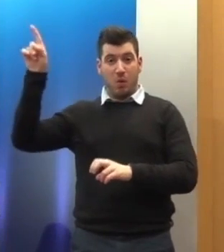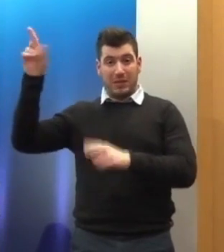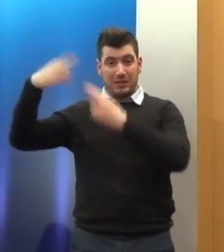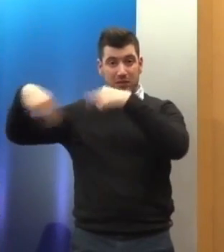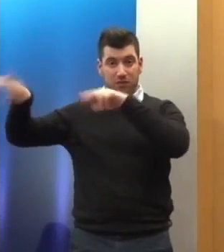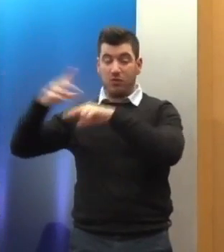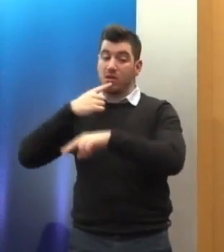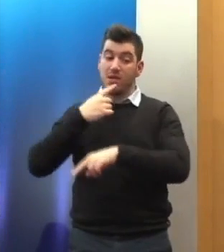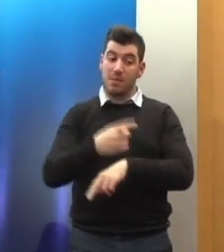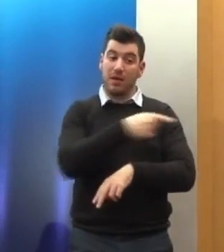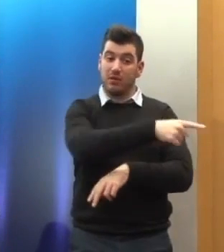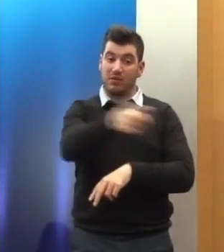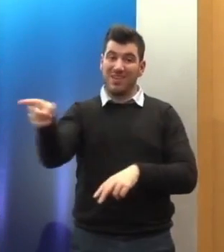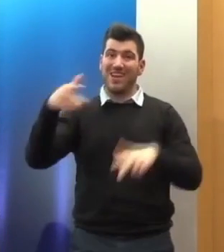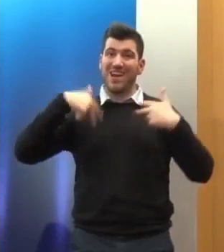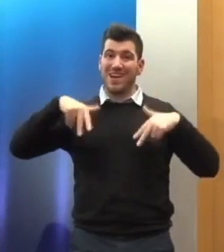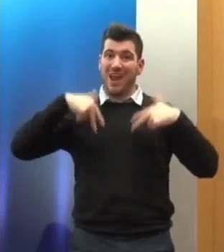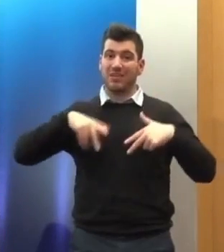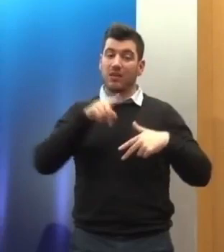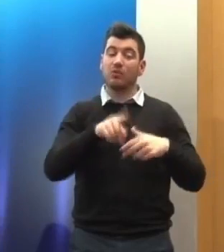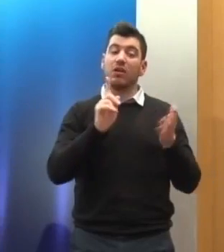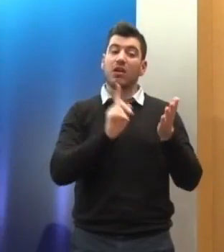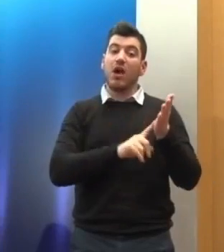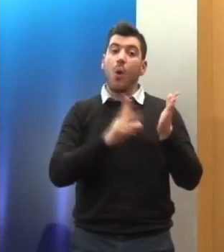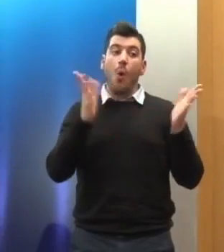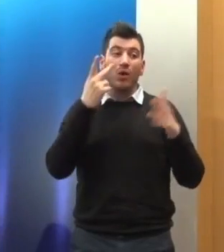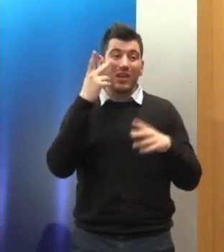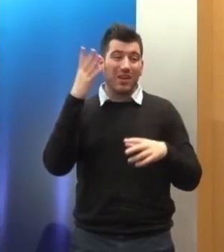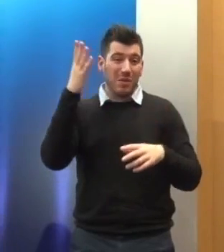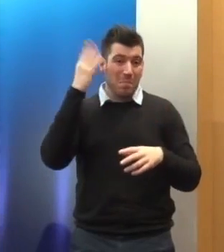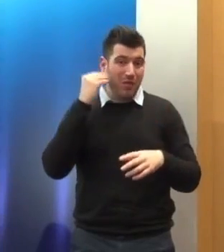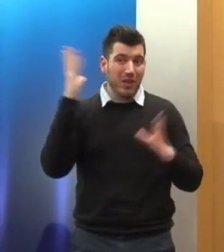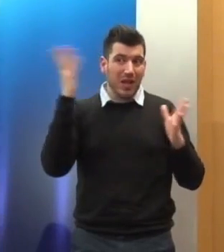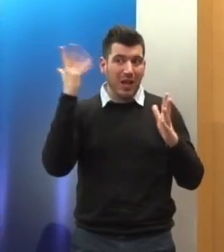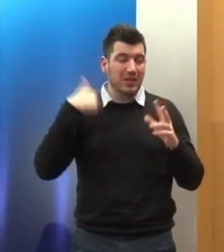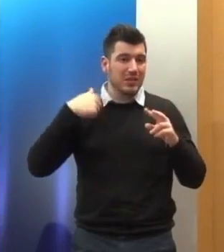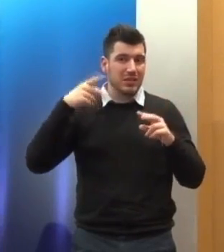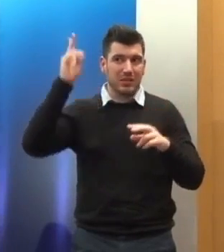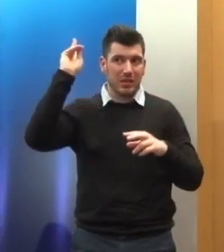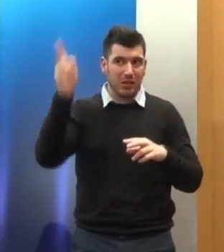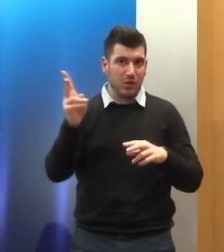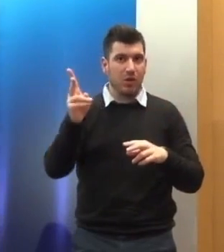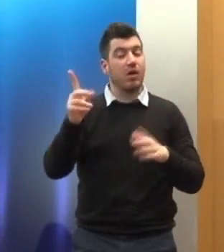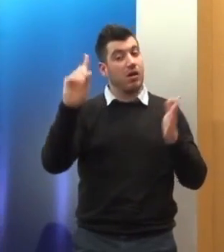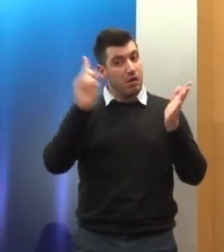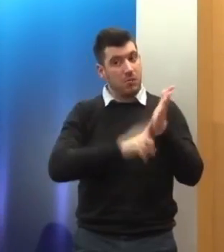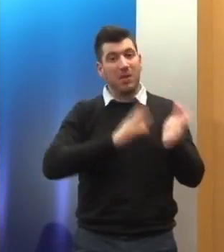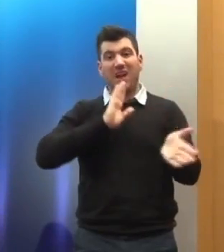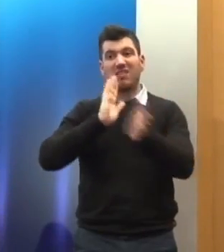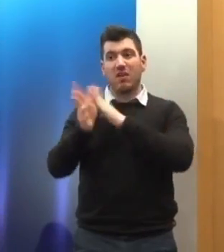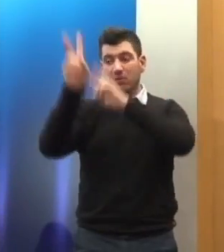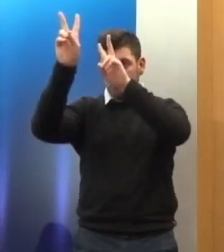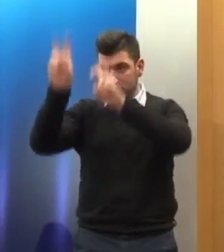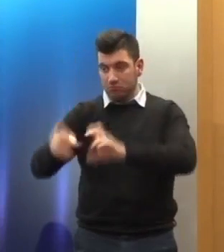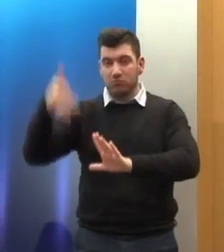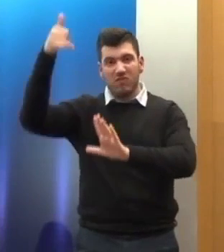αποπινικοποιήσουν όχι τη συκοφαντική, την απλή της φήμισης. Να την αποπινικοποιήσουν και να αποχωρήσουν σε κυρώσεις αστικής φύσης, αμυγός αστικής φύσης.